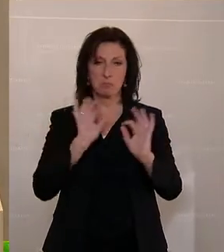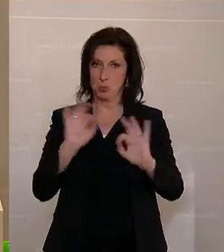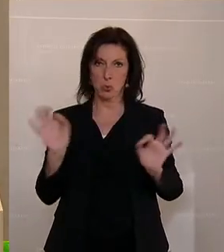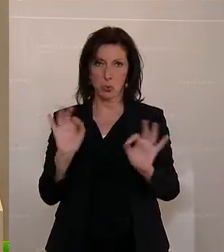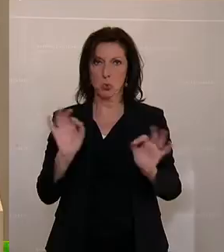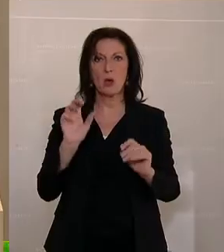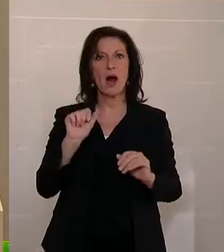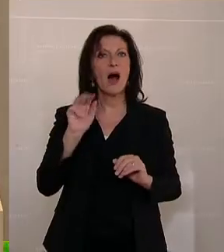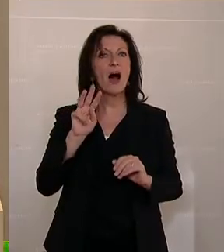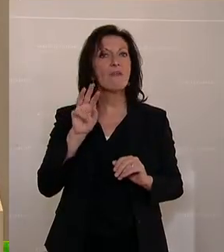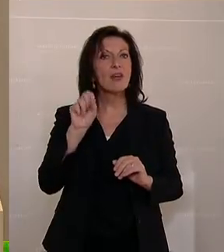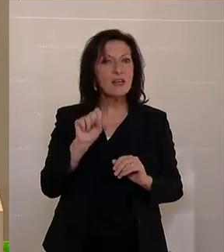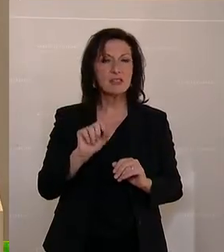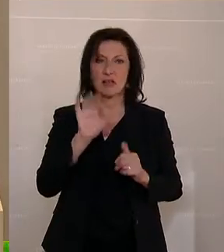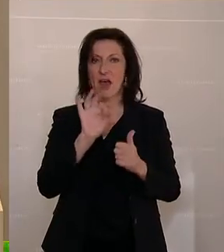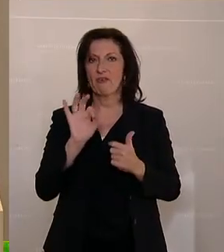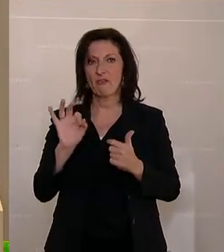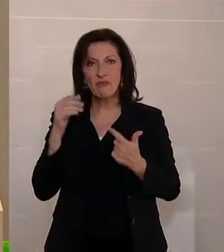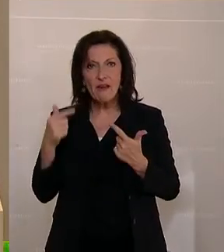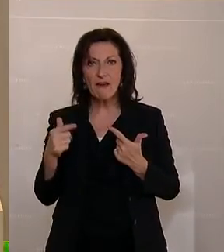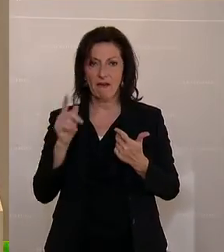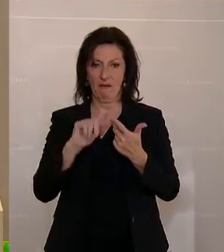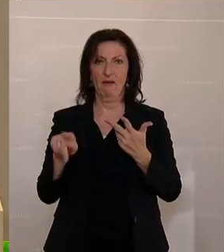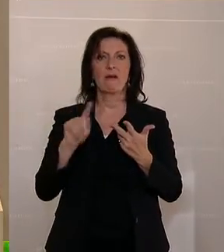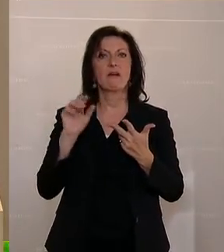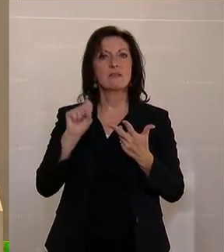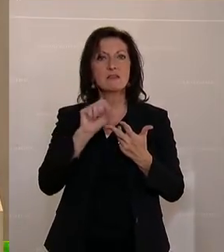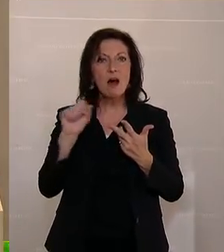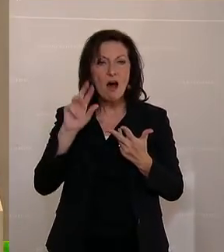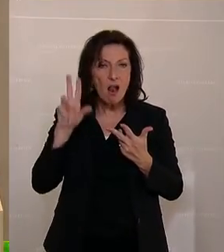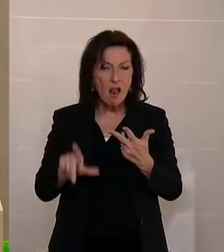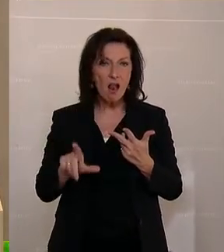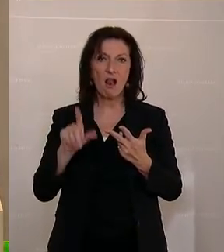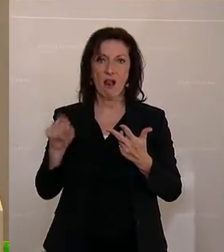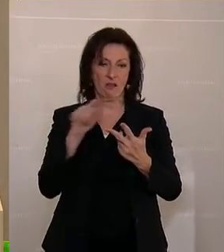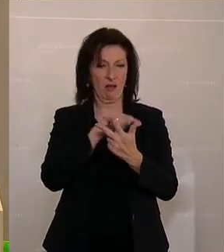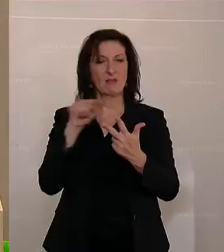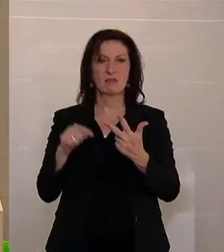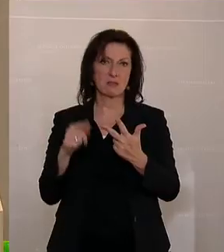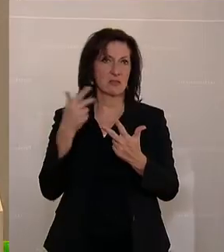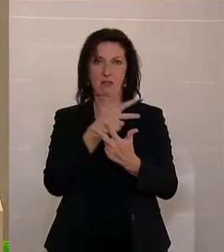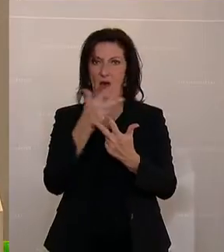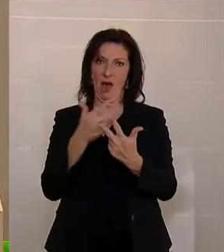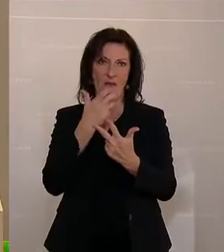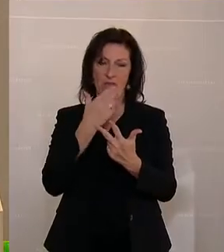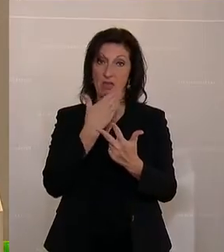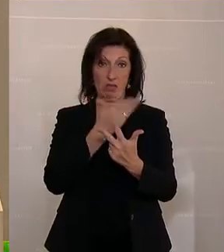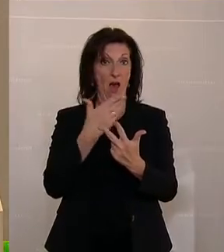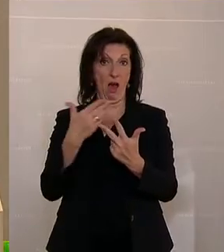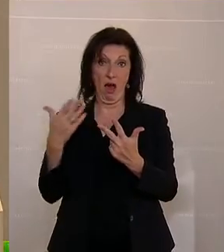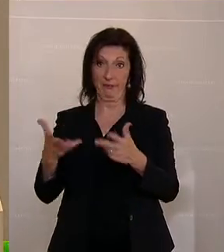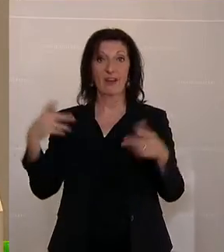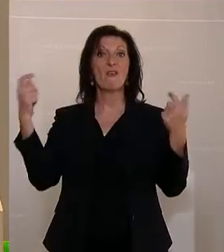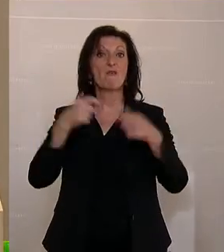ABS und der FFG und auch der SAAL stellvertretend für alle anderen danken, für die gute Abwicklung dieser